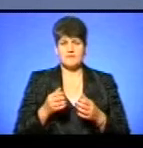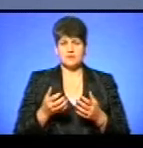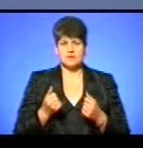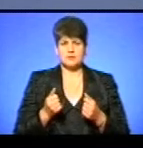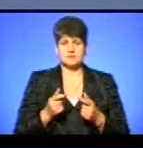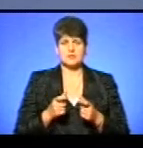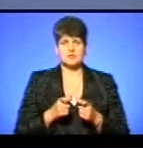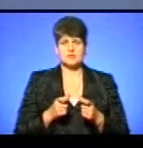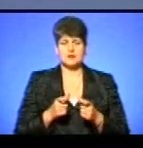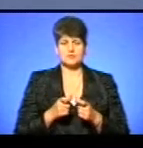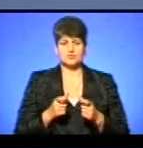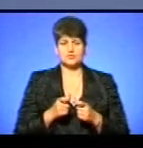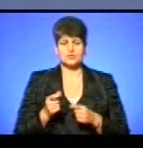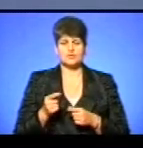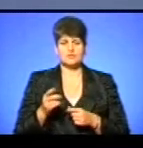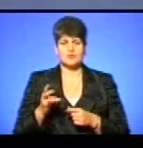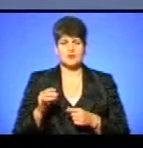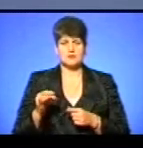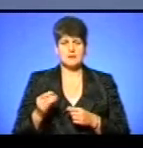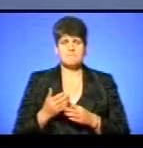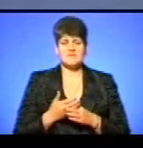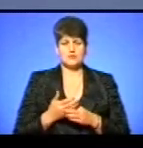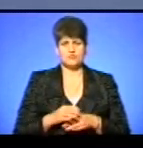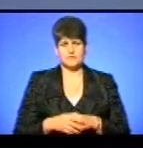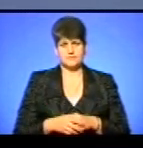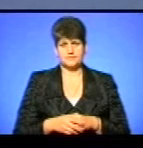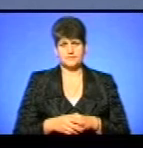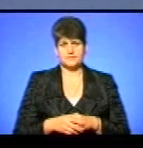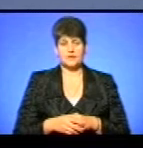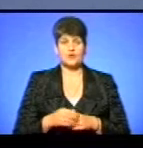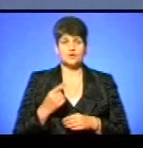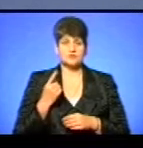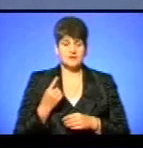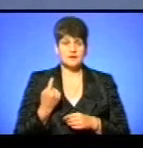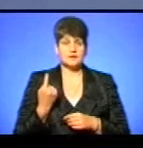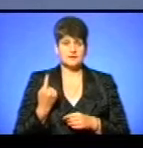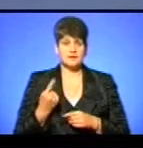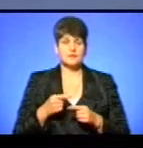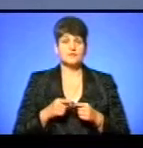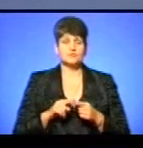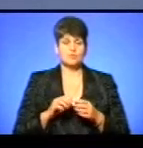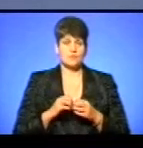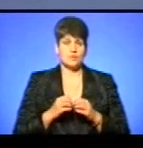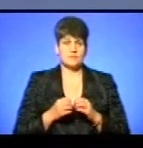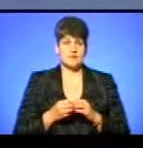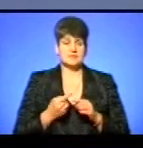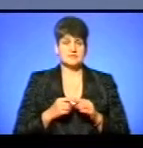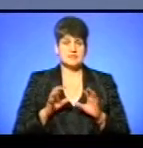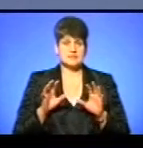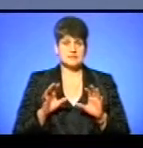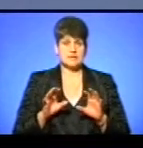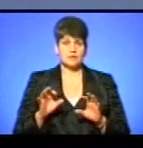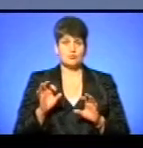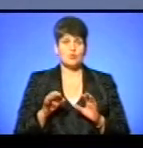соціальної карти Тернопільянина, пільгової. Одна єдина в тому є проблема – це закон про